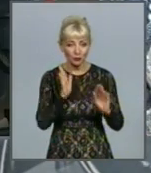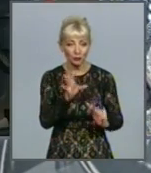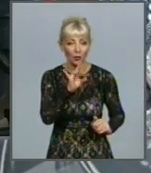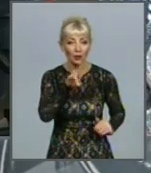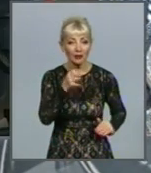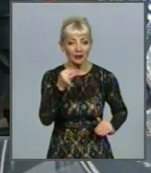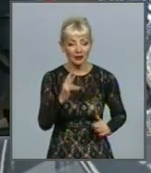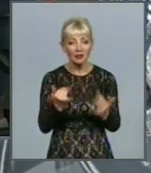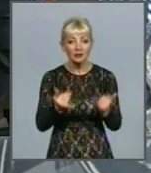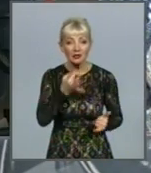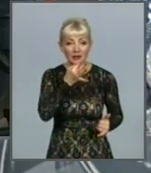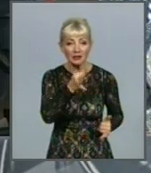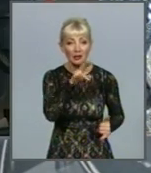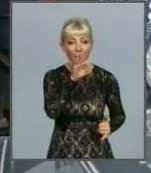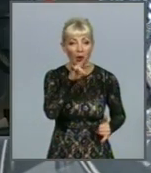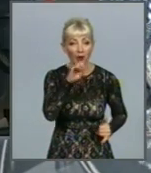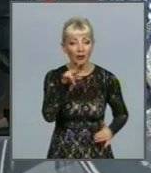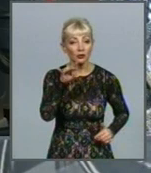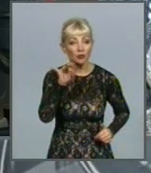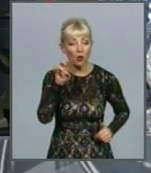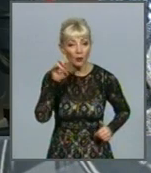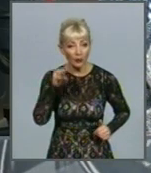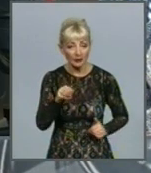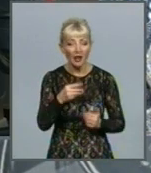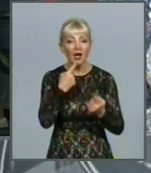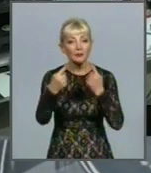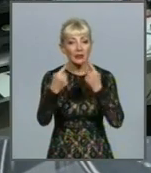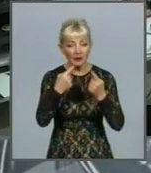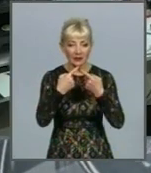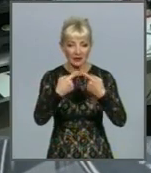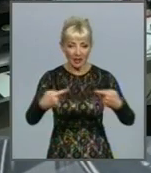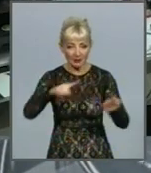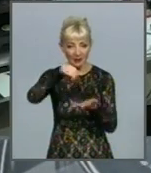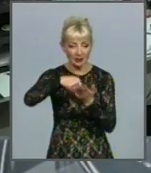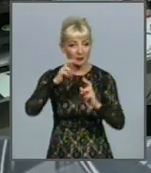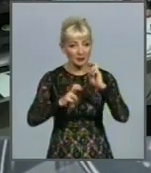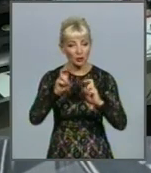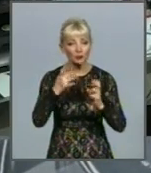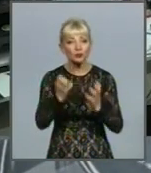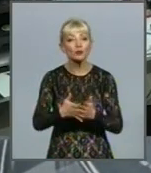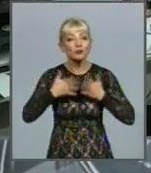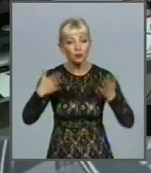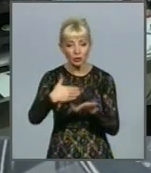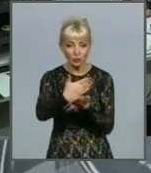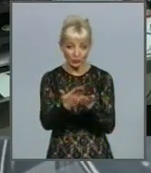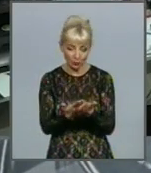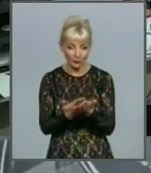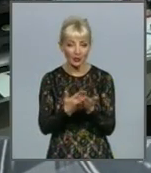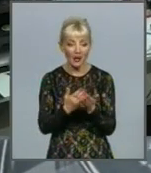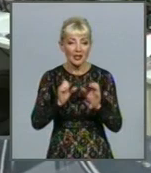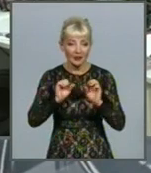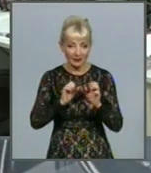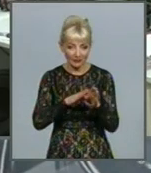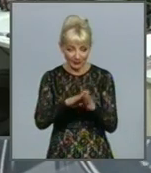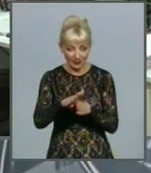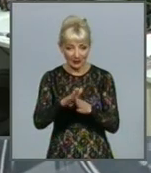Наразі, зазначив Олег Дробот, місто веде перемовини з різними установами і комунальними підприємствами, аби ще більше послуг зробити електронними.